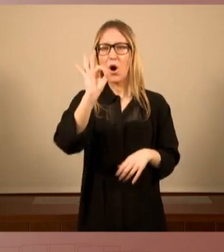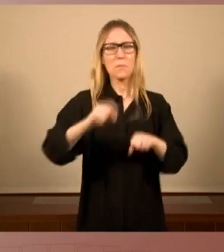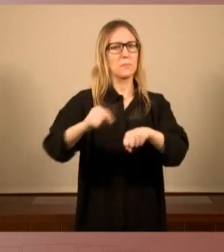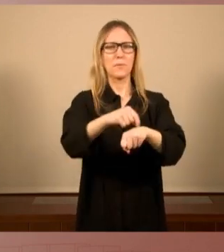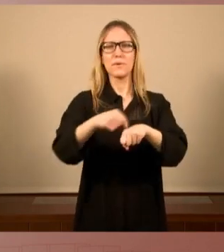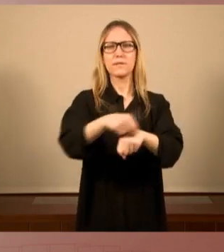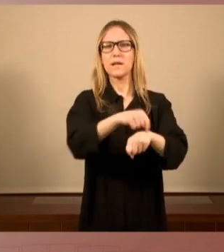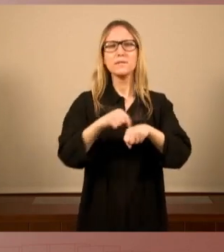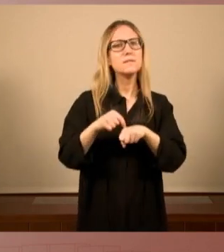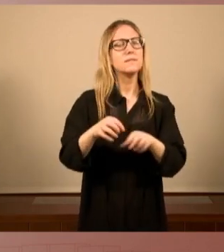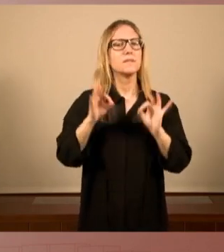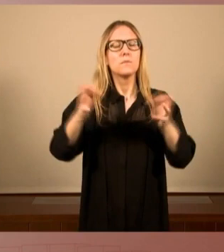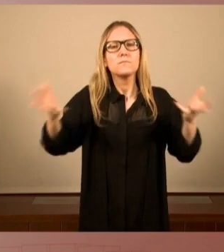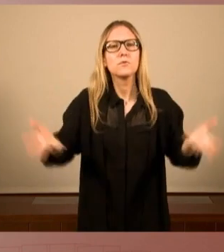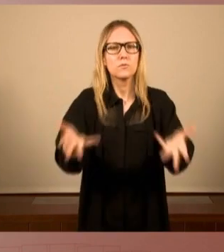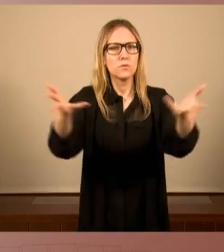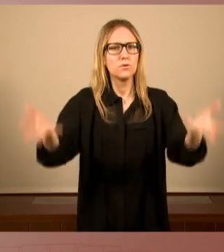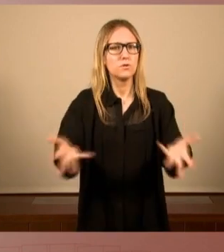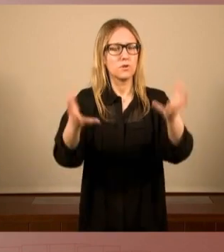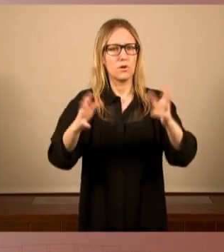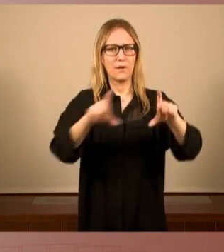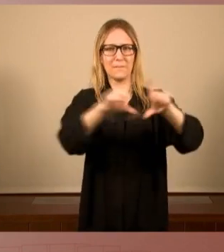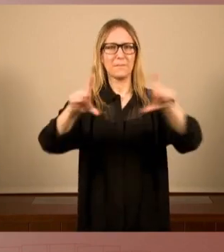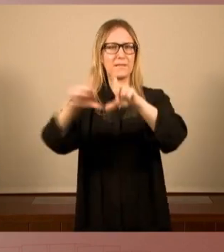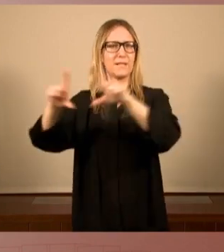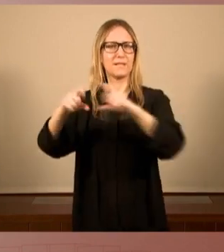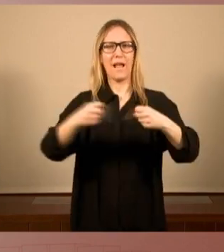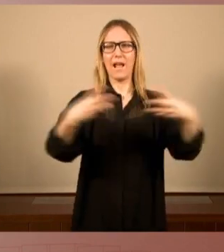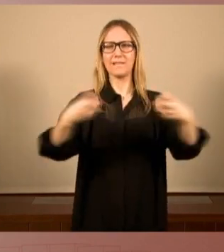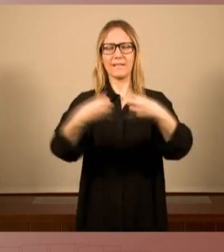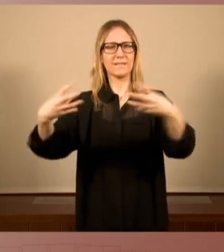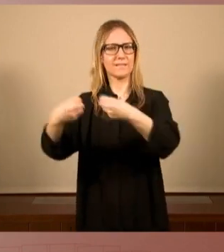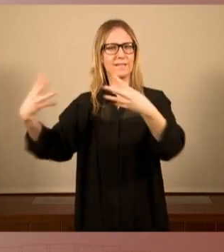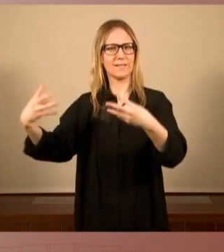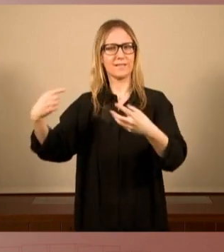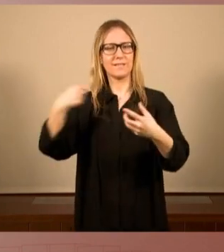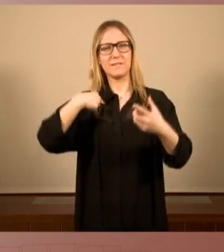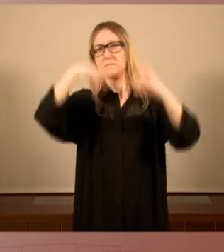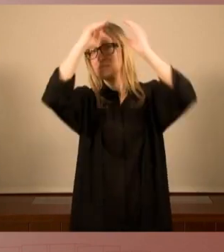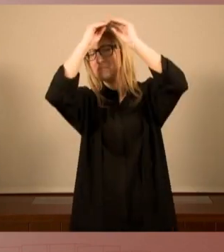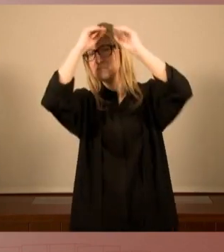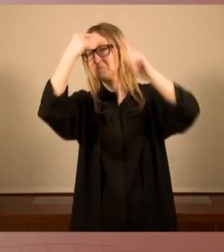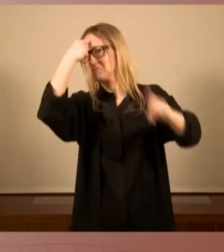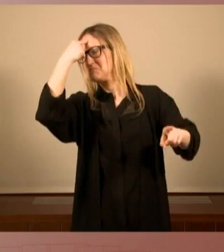polítiques de promoció de les energètiques que no tenen en compte l'equilibri territorial,